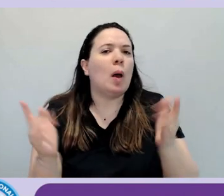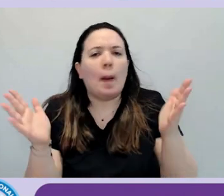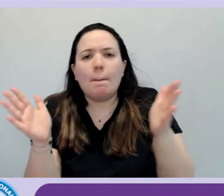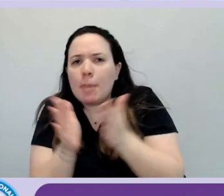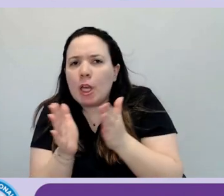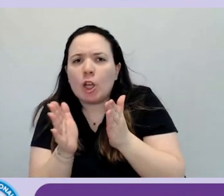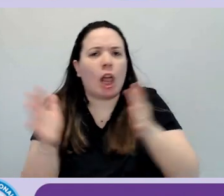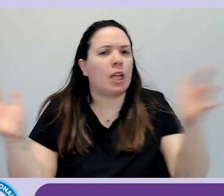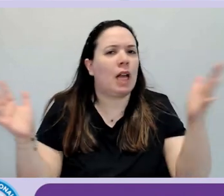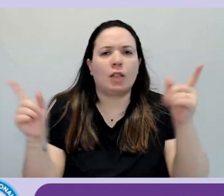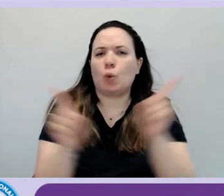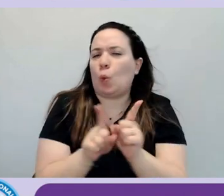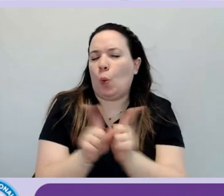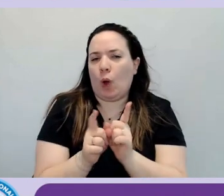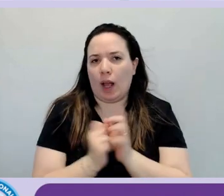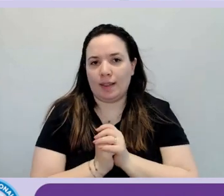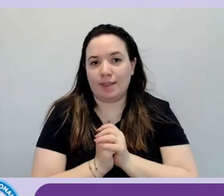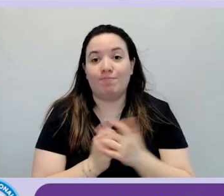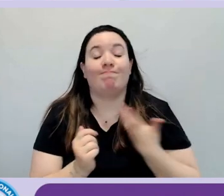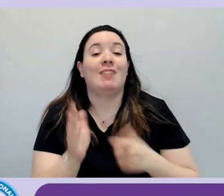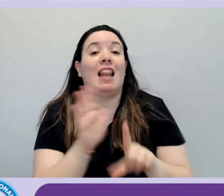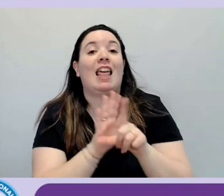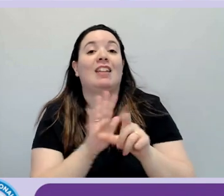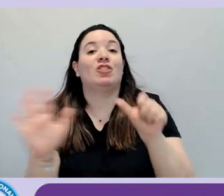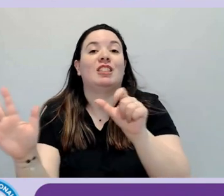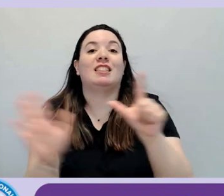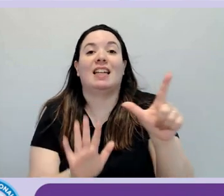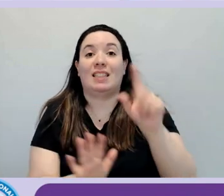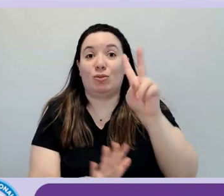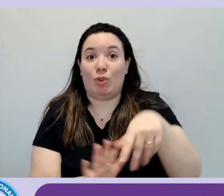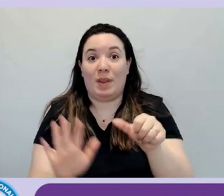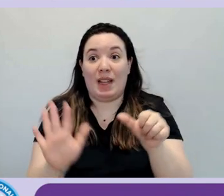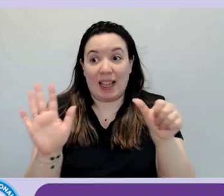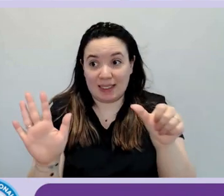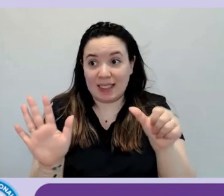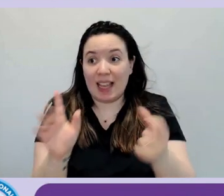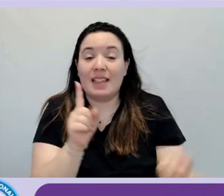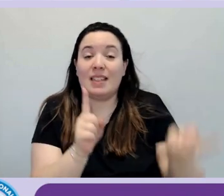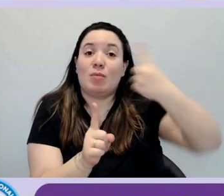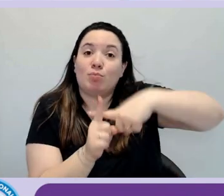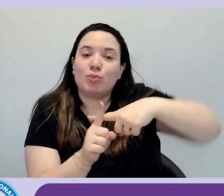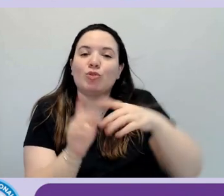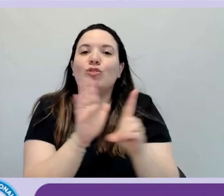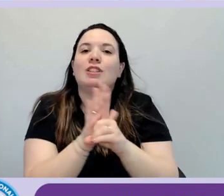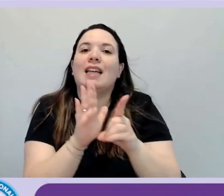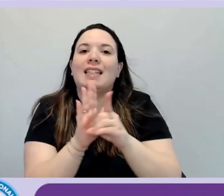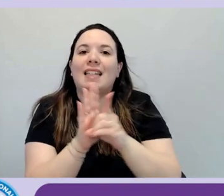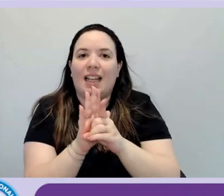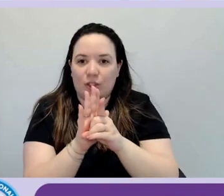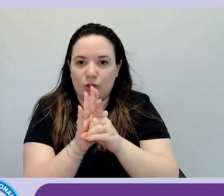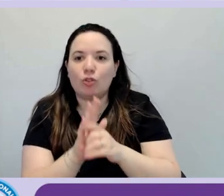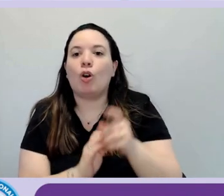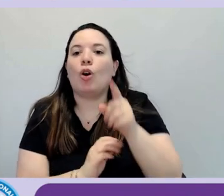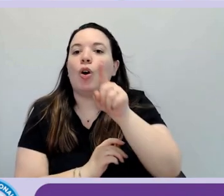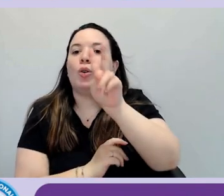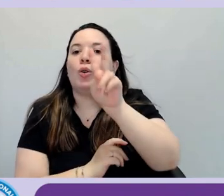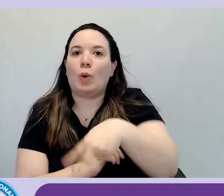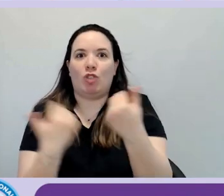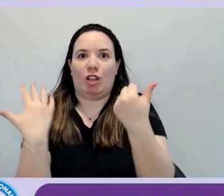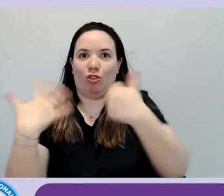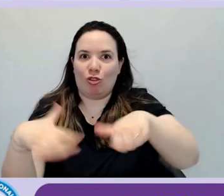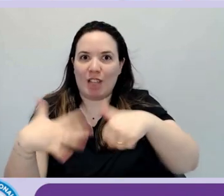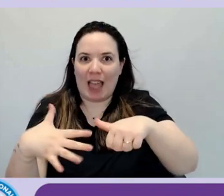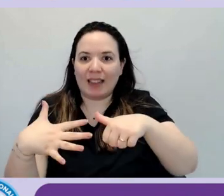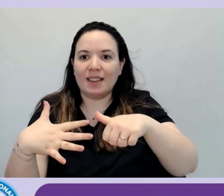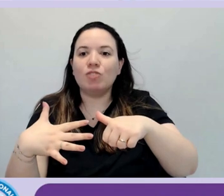Abbiamo la legge 67 del 2006 e abbiamo il decreto legislativo 216 del 2003. Sono importanti perché